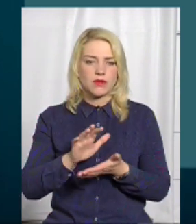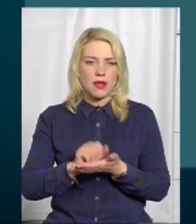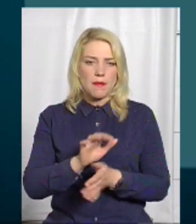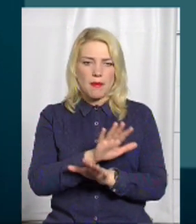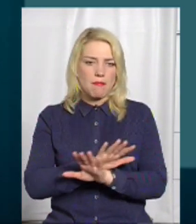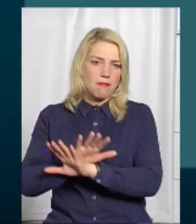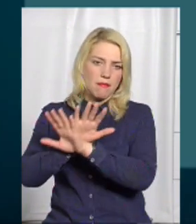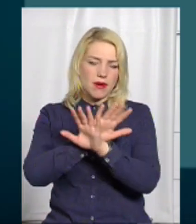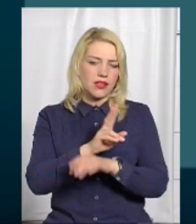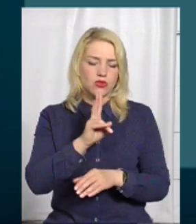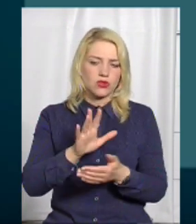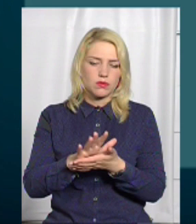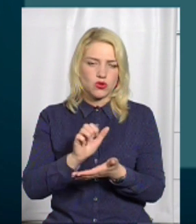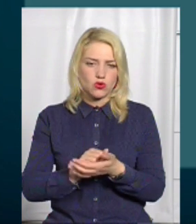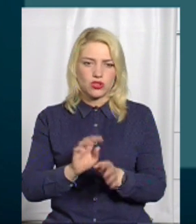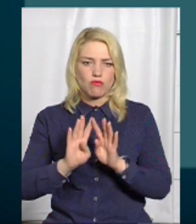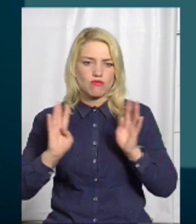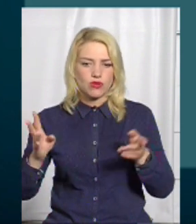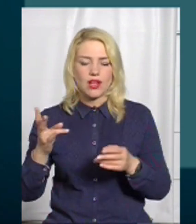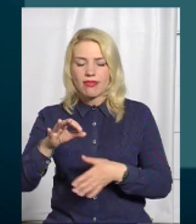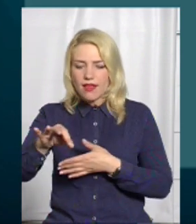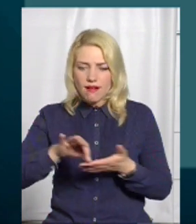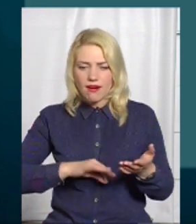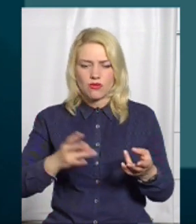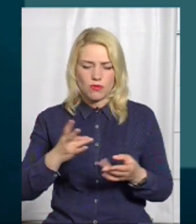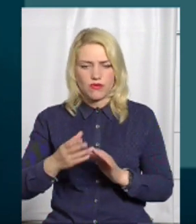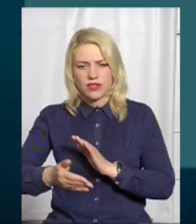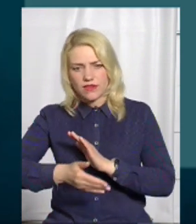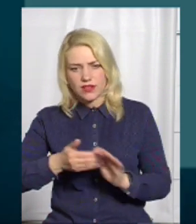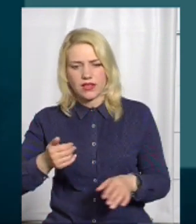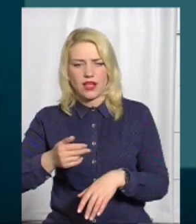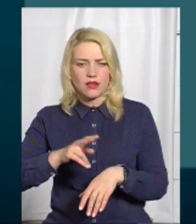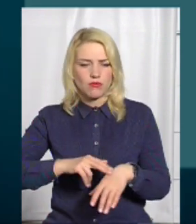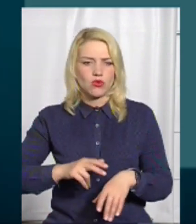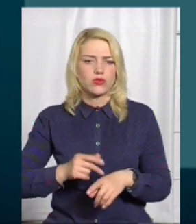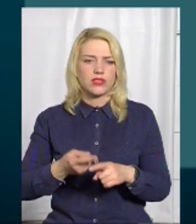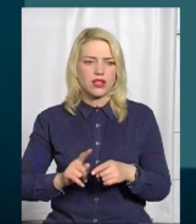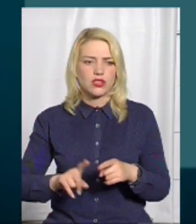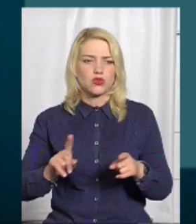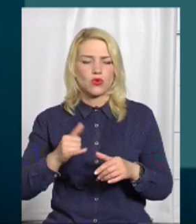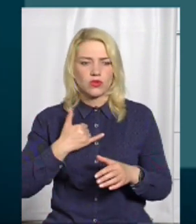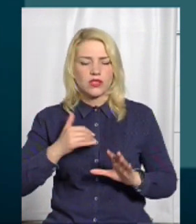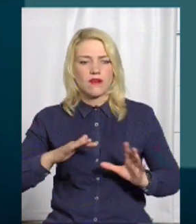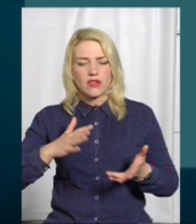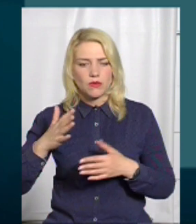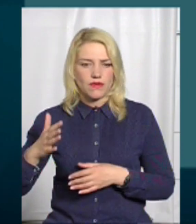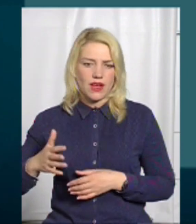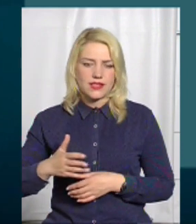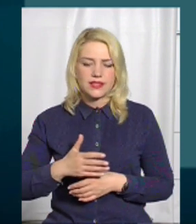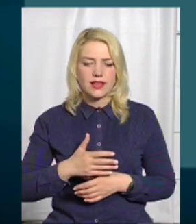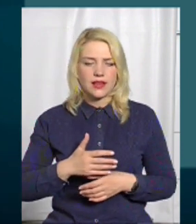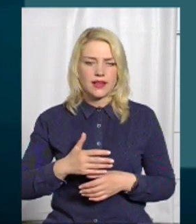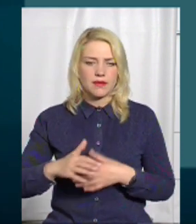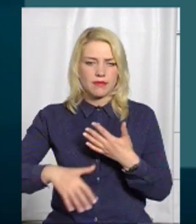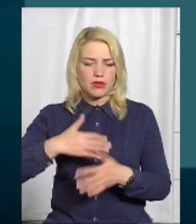пошкодив мур, вони повинні негайно реагувати, викликати поліцію на те, що там відбувається непорядок. 21